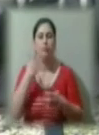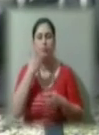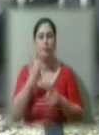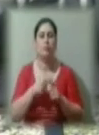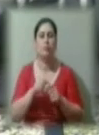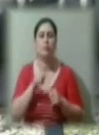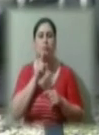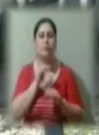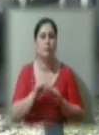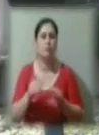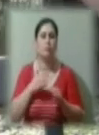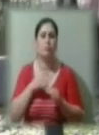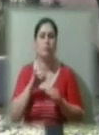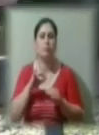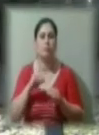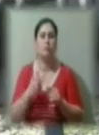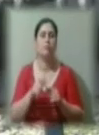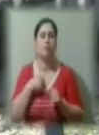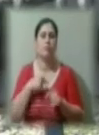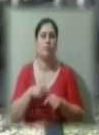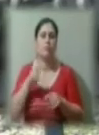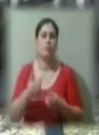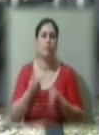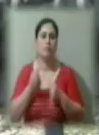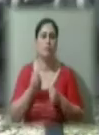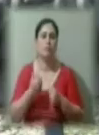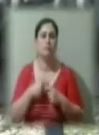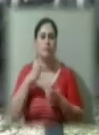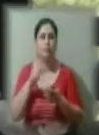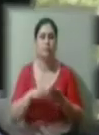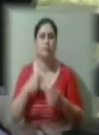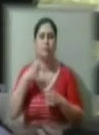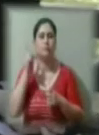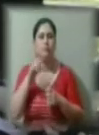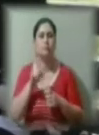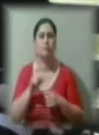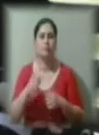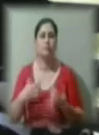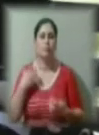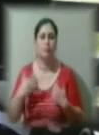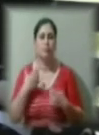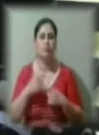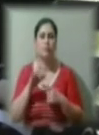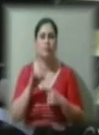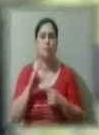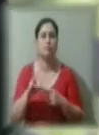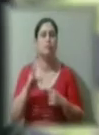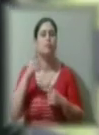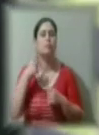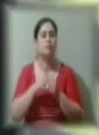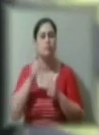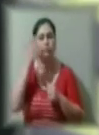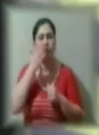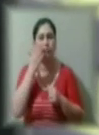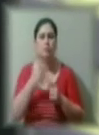Мітинги, звичайно, я відчував підтримку. Я вірив, я знав, що люди хвилюються. Крим часто сниться, говорить чоловік. Та сьогодні там